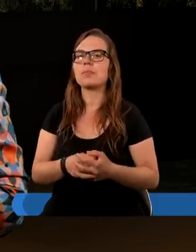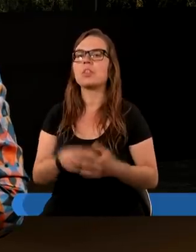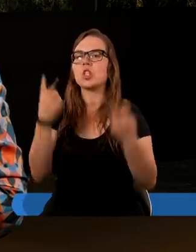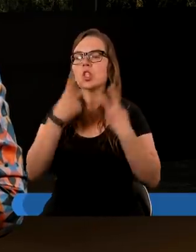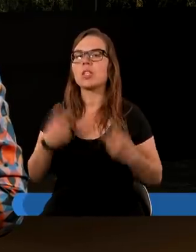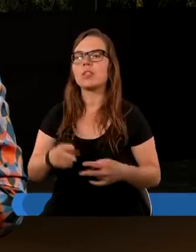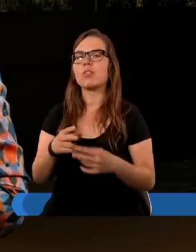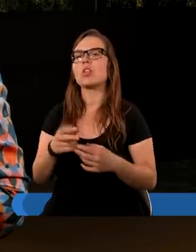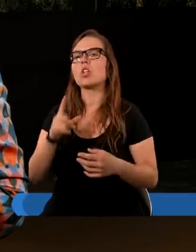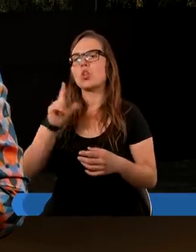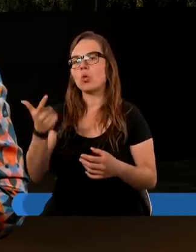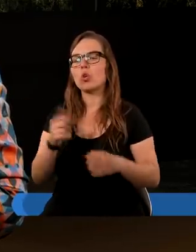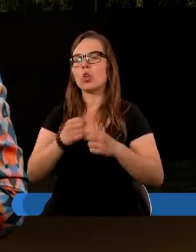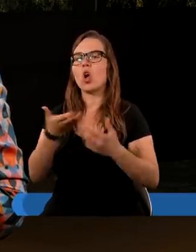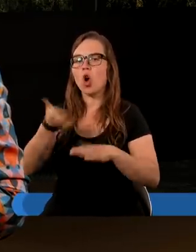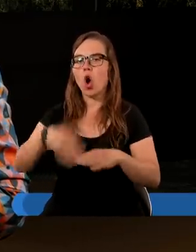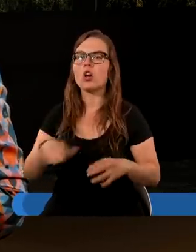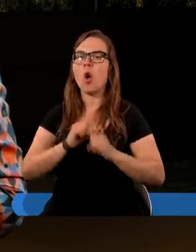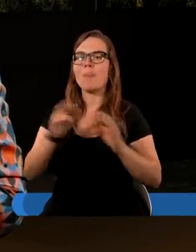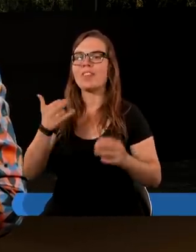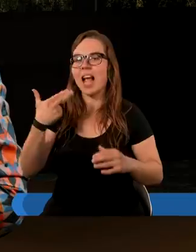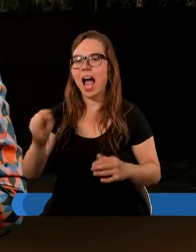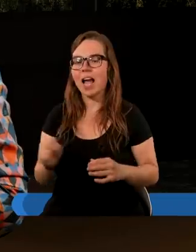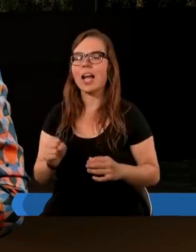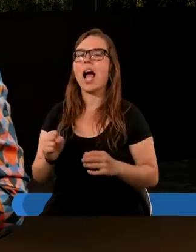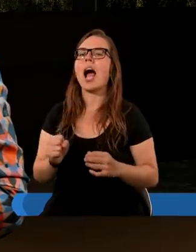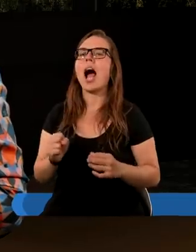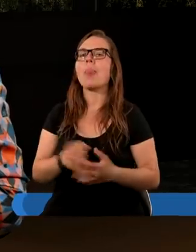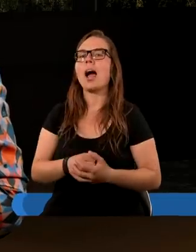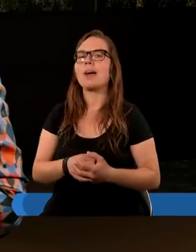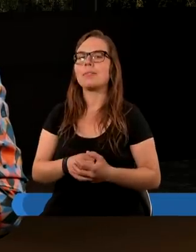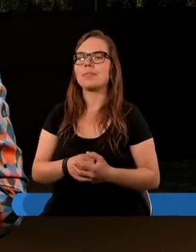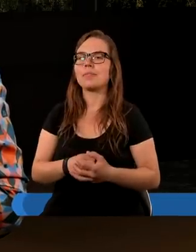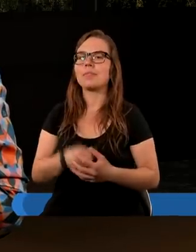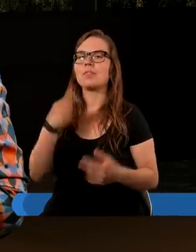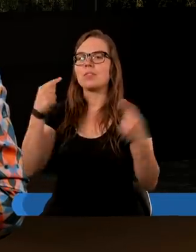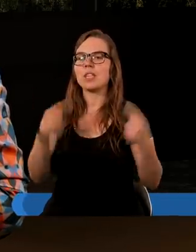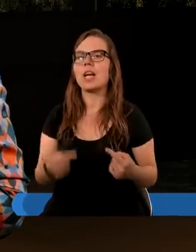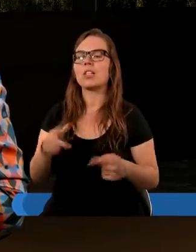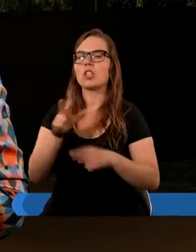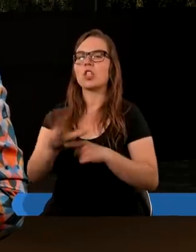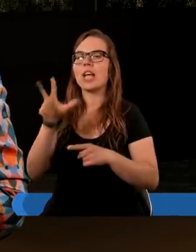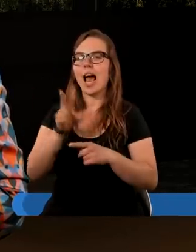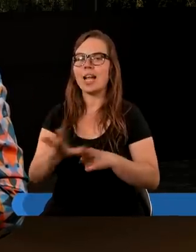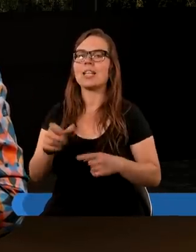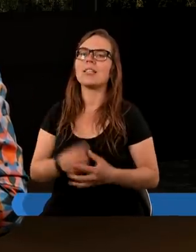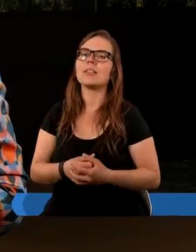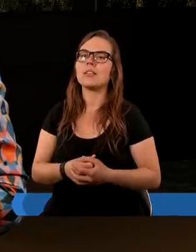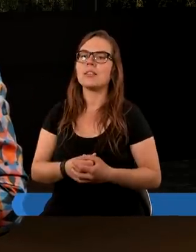Czytam z drugiego rozdziału objawienia Jana wiersz trzynasty.